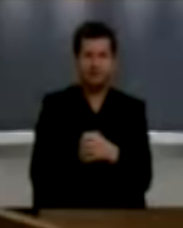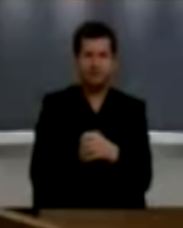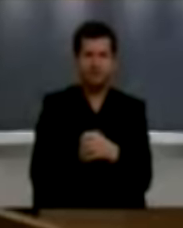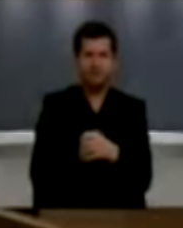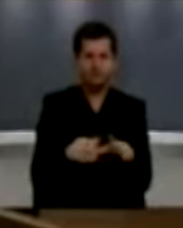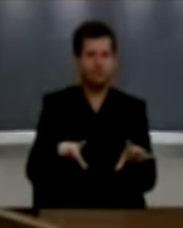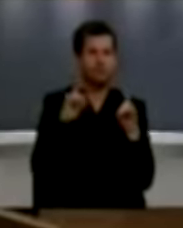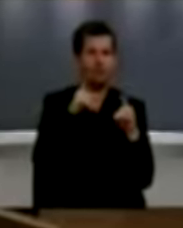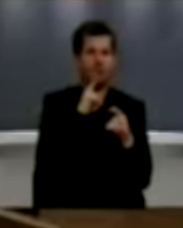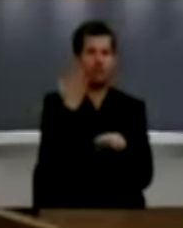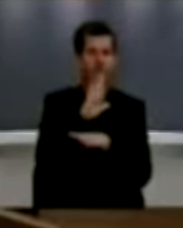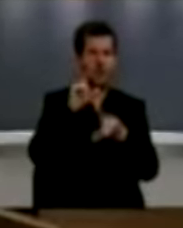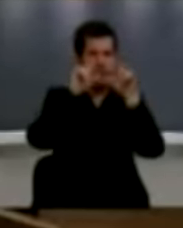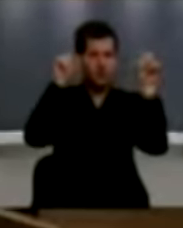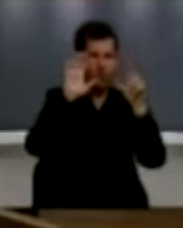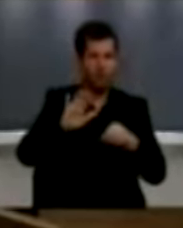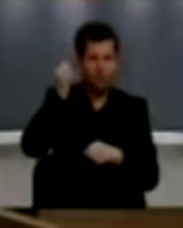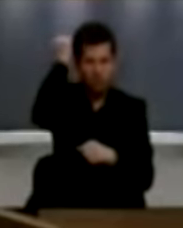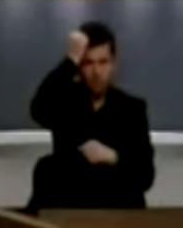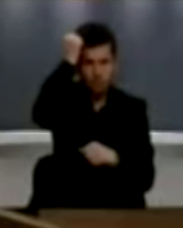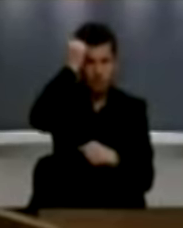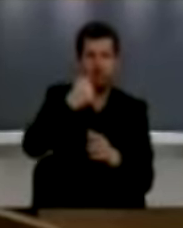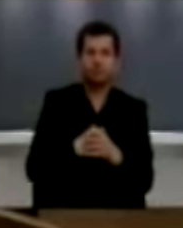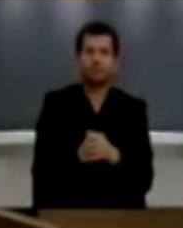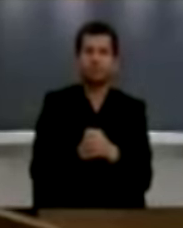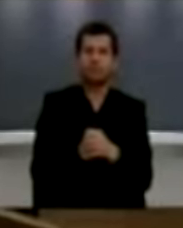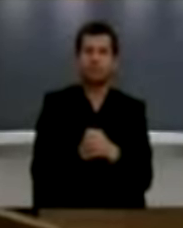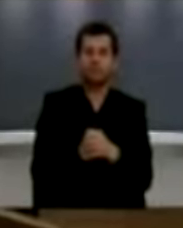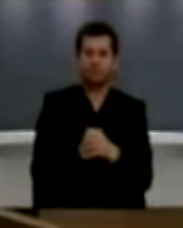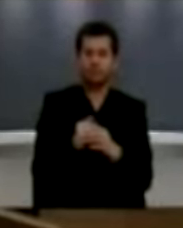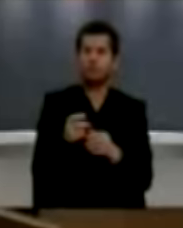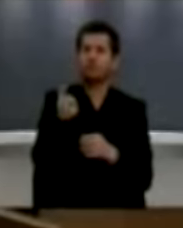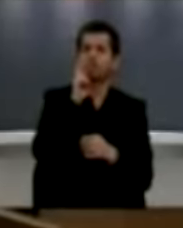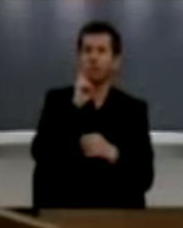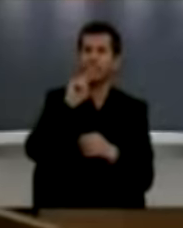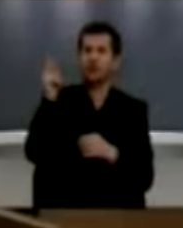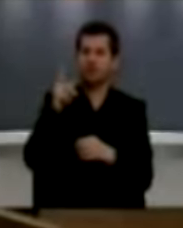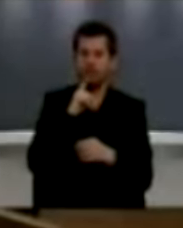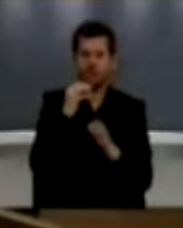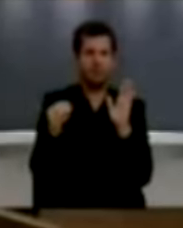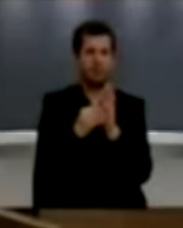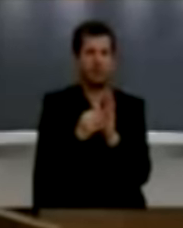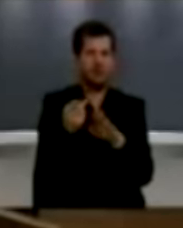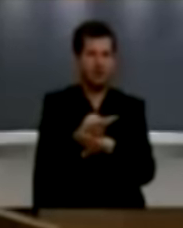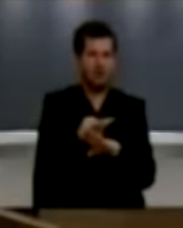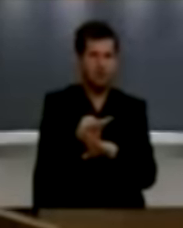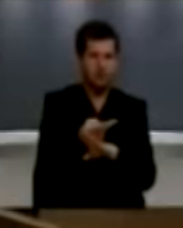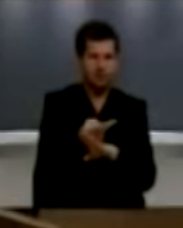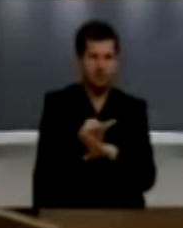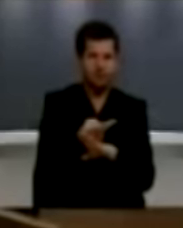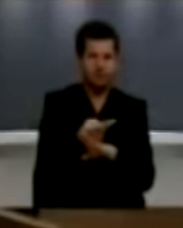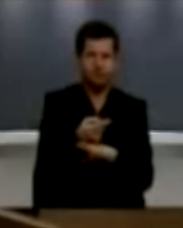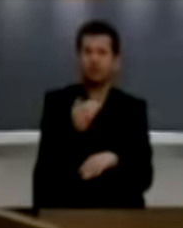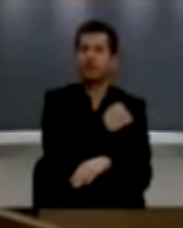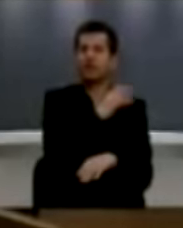institucioneve në Kosovë me arsuetimet po na thonë tjerët. Bët fusnota anti shtetënore sepse na thonë